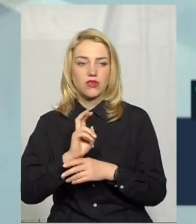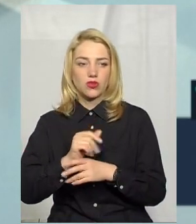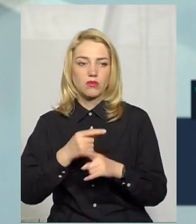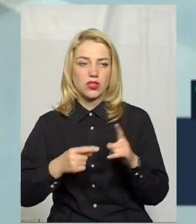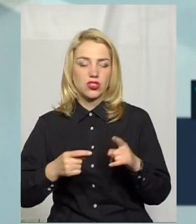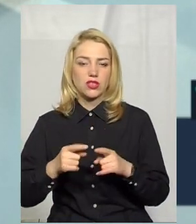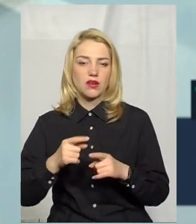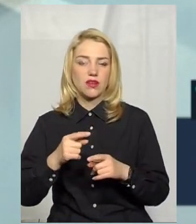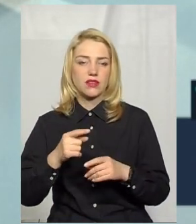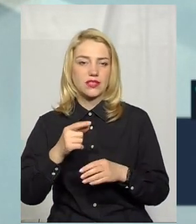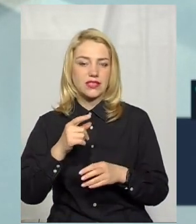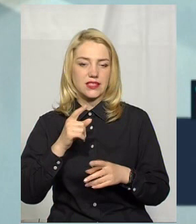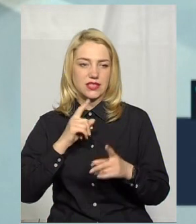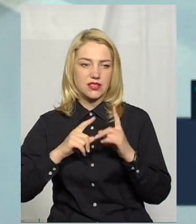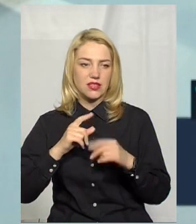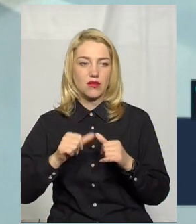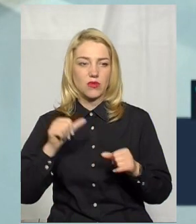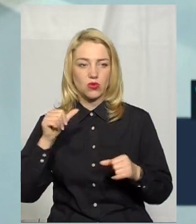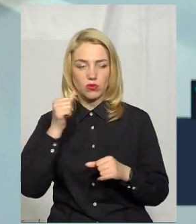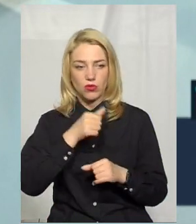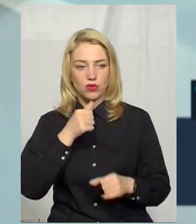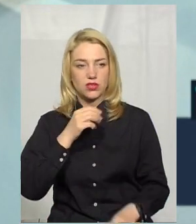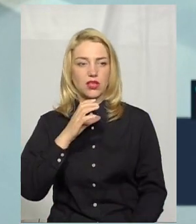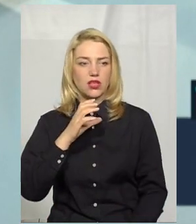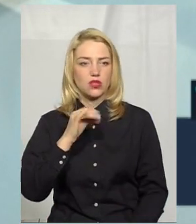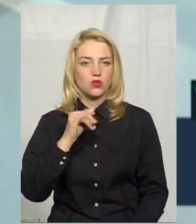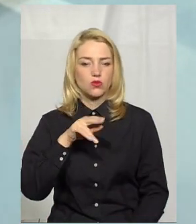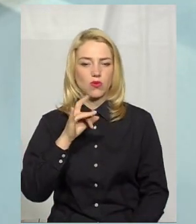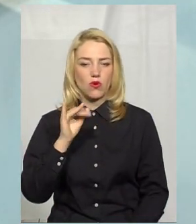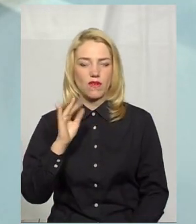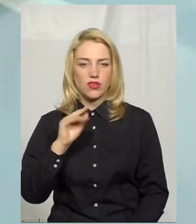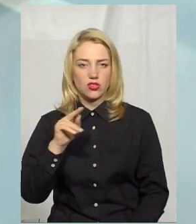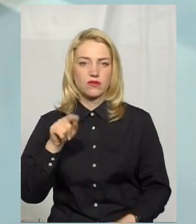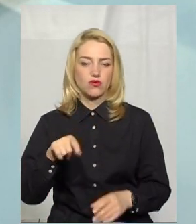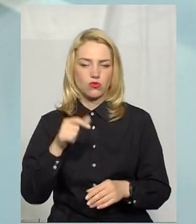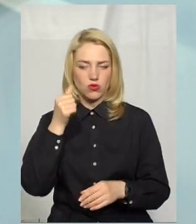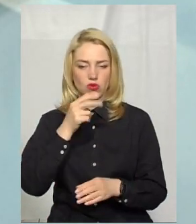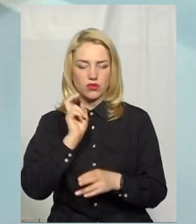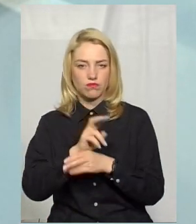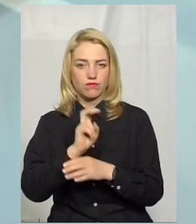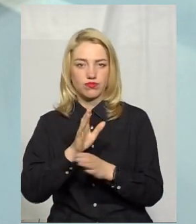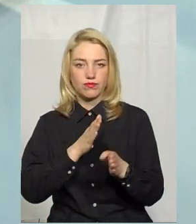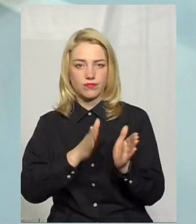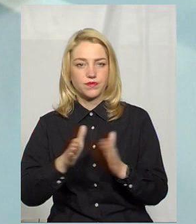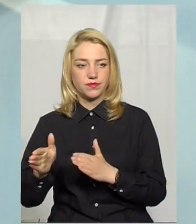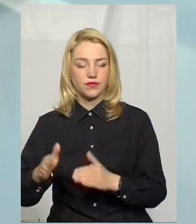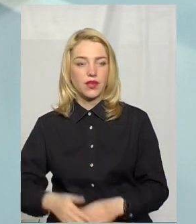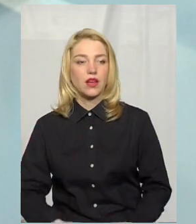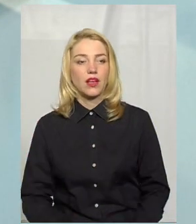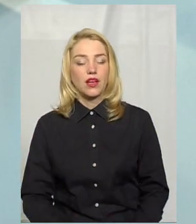половини засідань Минулого року була Наталія Собкова, цього року вона виправилась, відвідує засідання